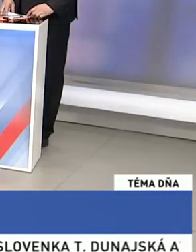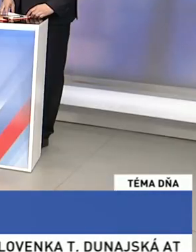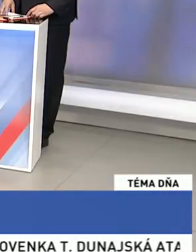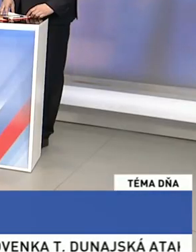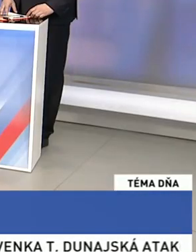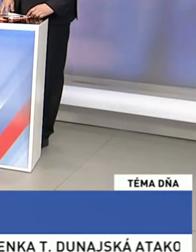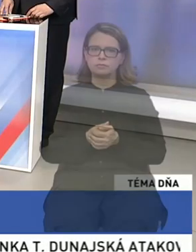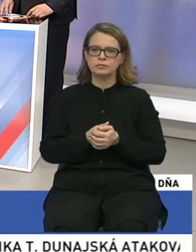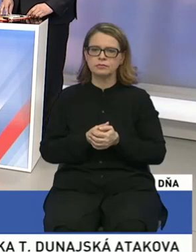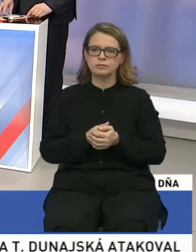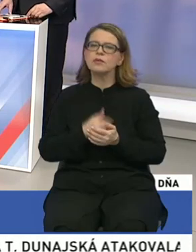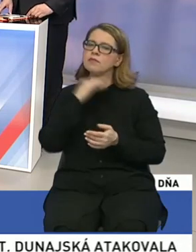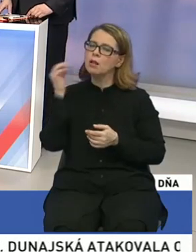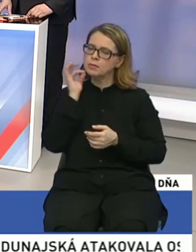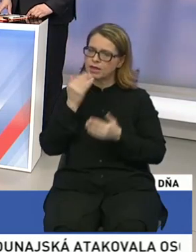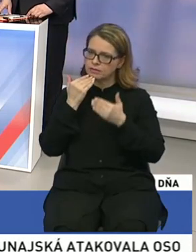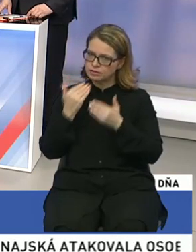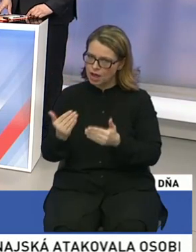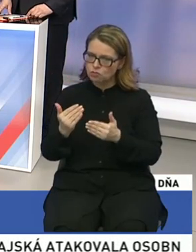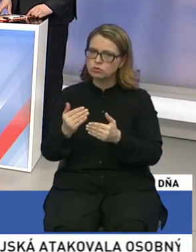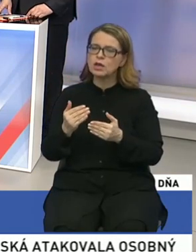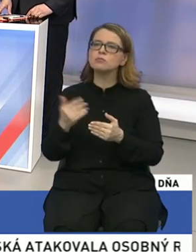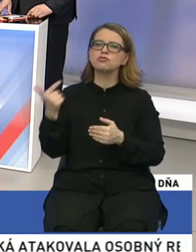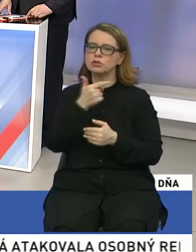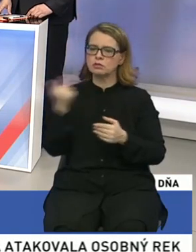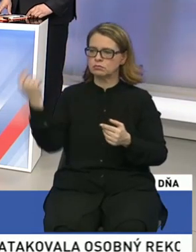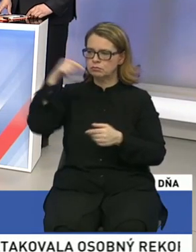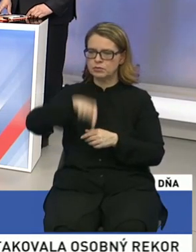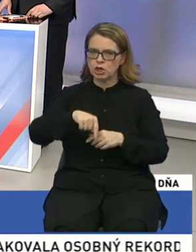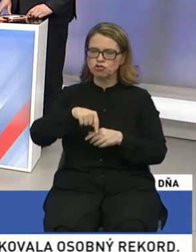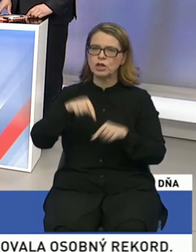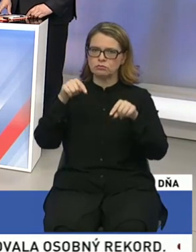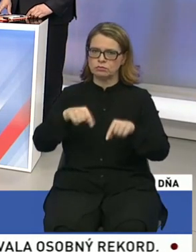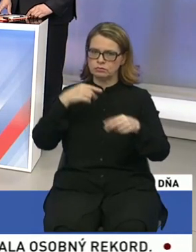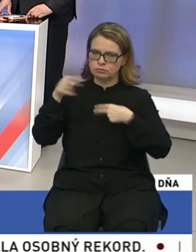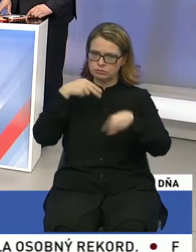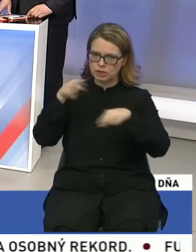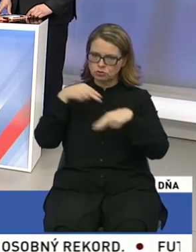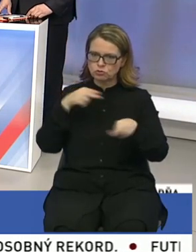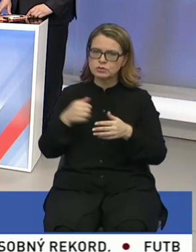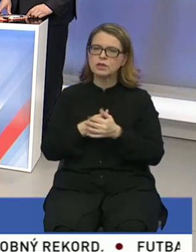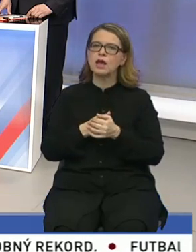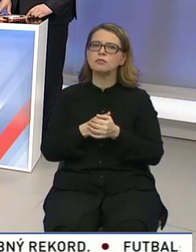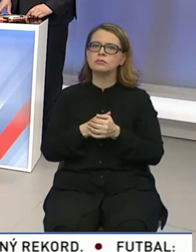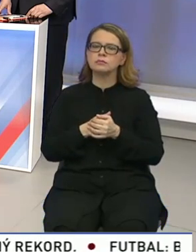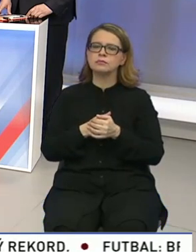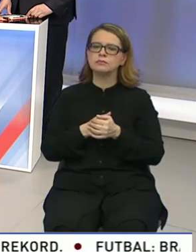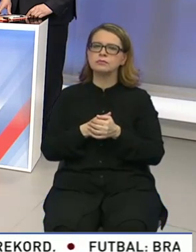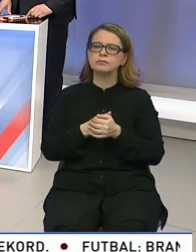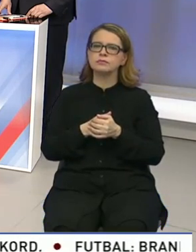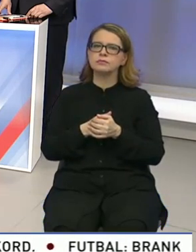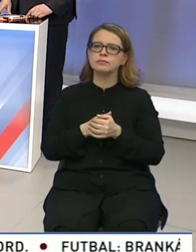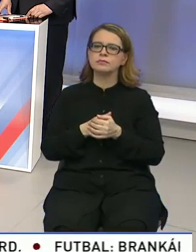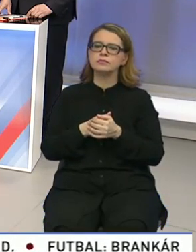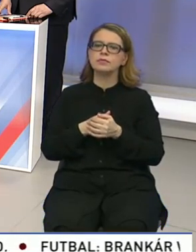Veľmi pekne ďakujem páni aj ja vám za to, že ste si našli čas dnes večer pre divákov televízie TA3. Uvidíme, či sa stretneme